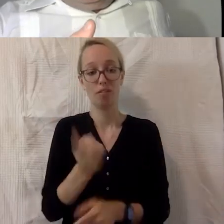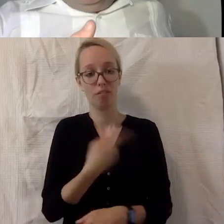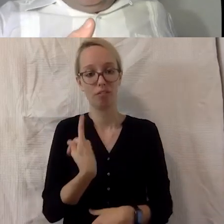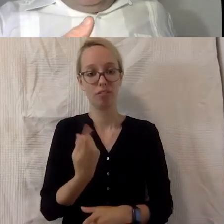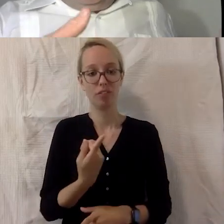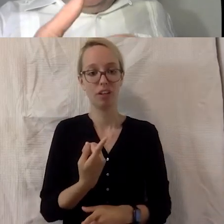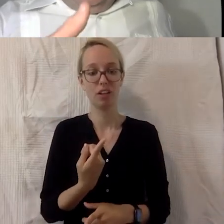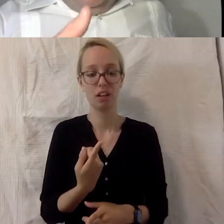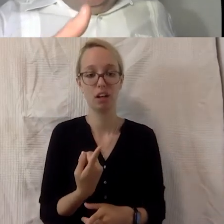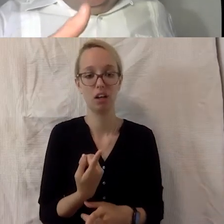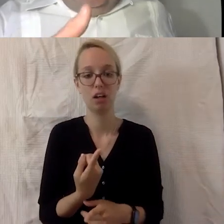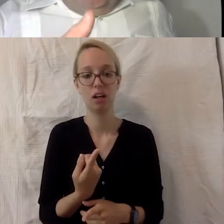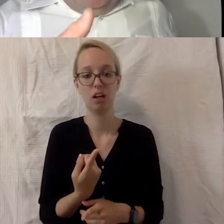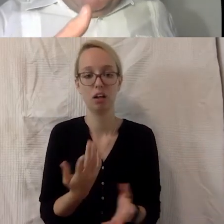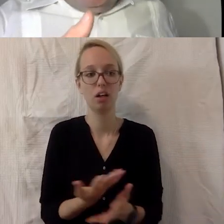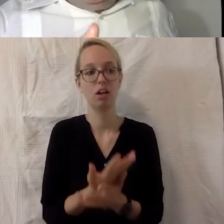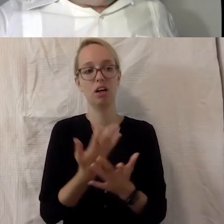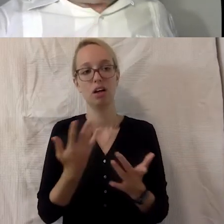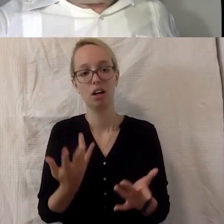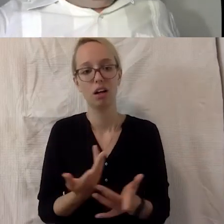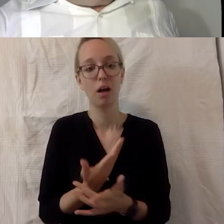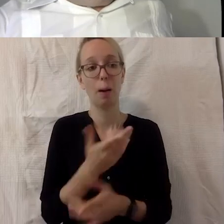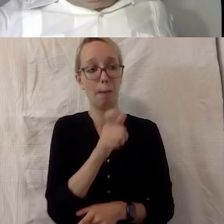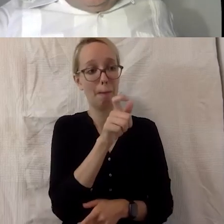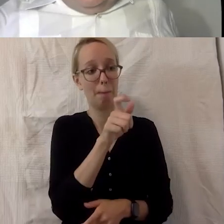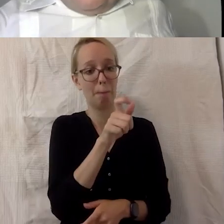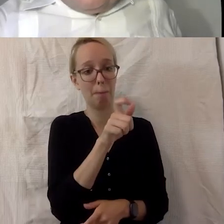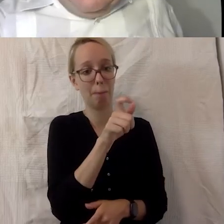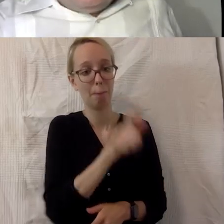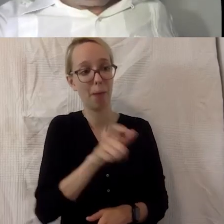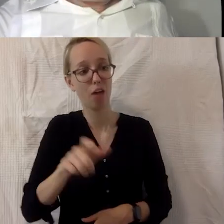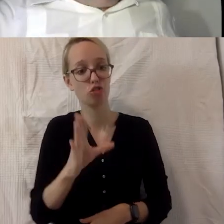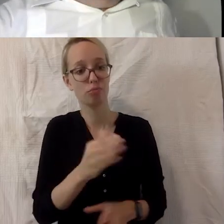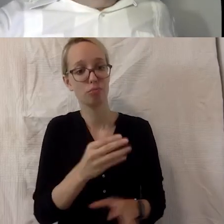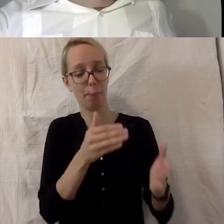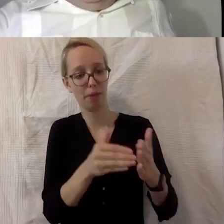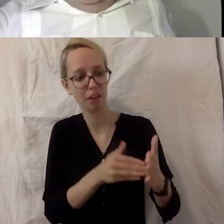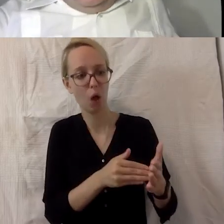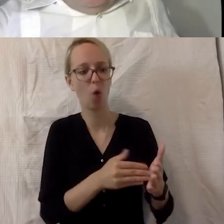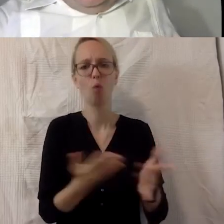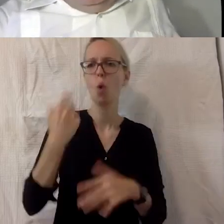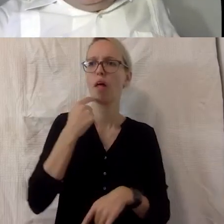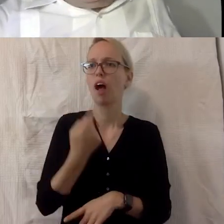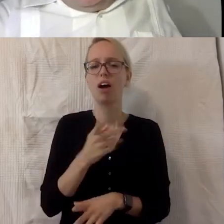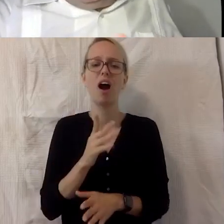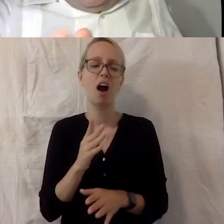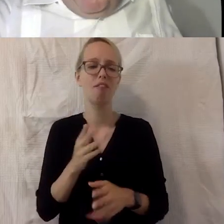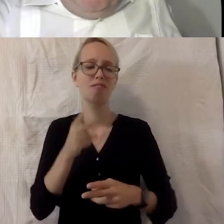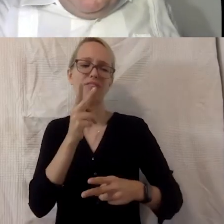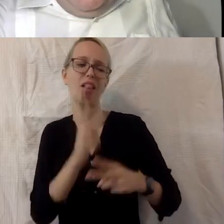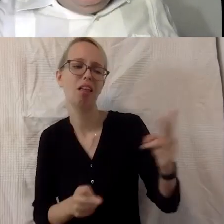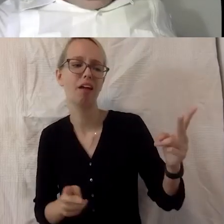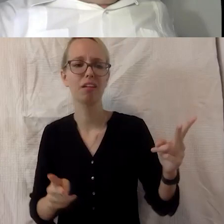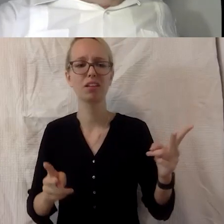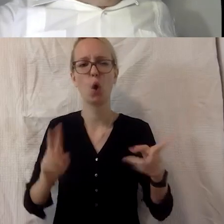von, natürlich von Menschen mit Behinderung, die hießen früher die Versehrten, es waren natürlich die